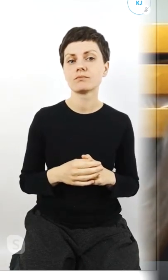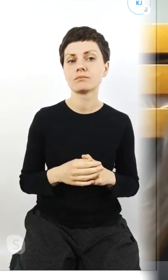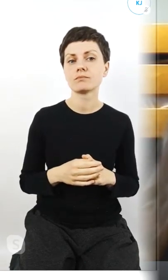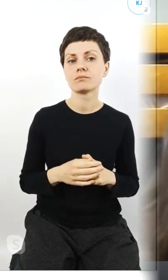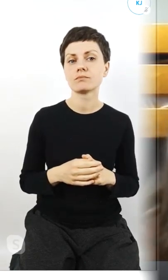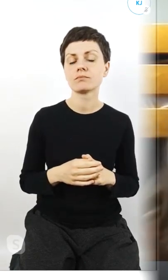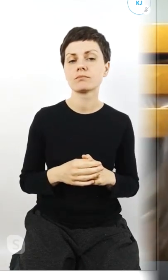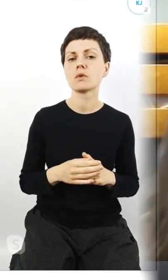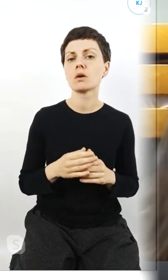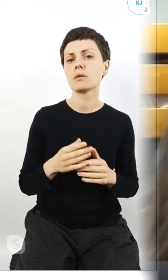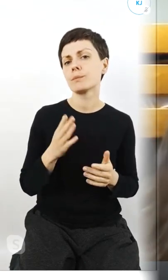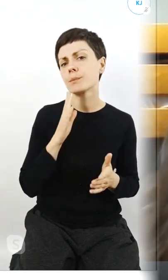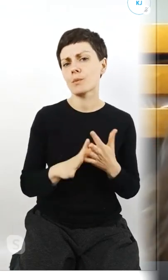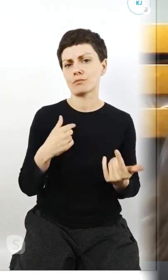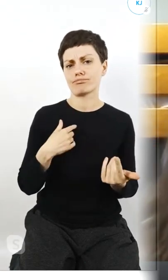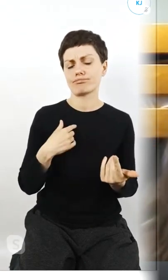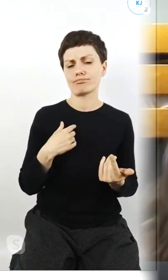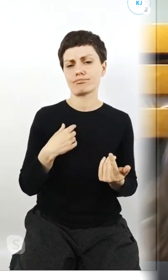bardzo się zawiodłam.